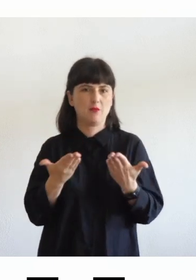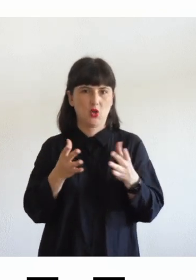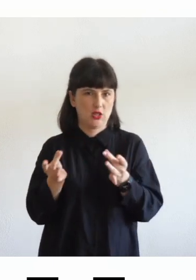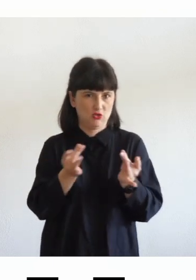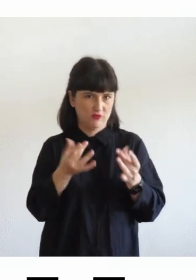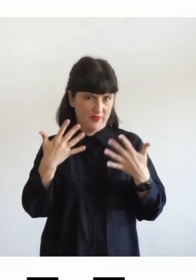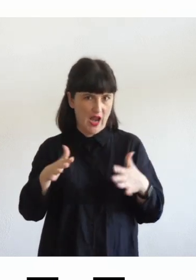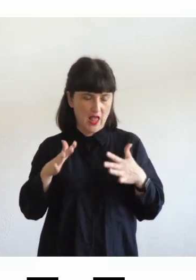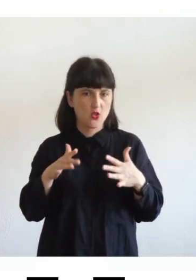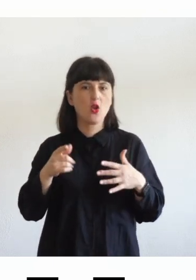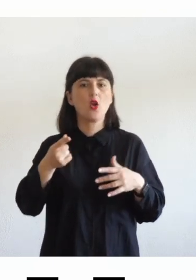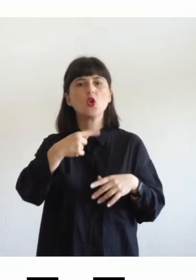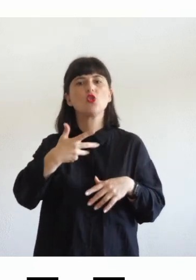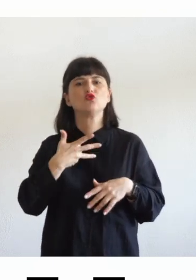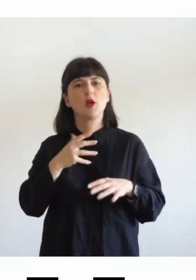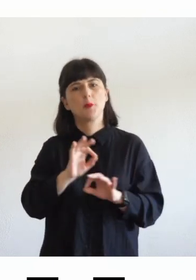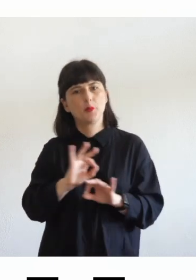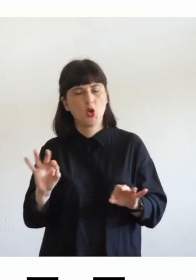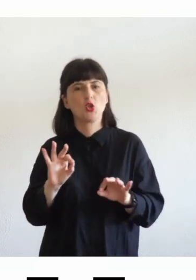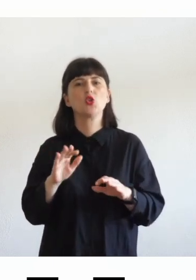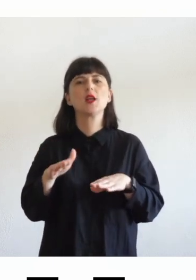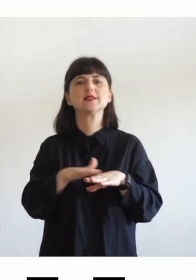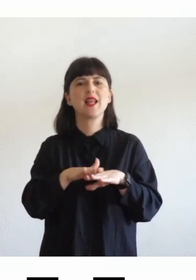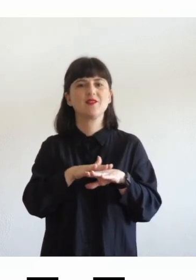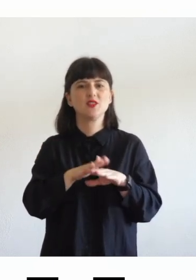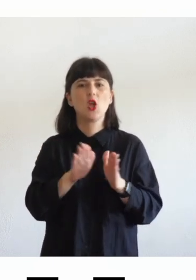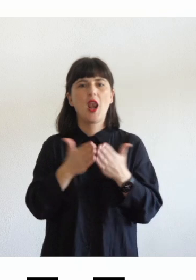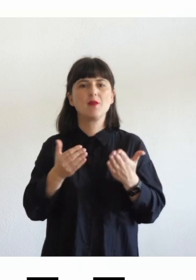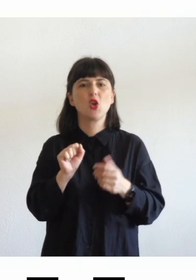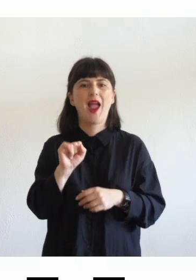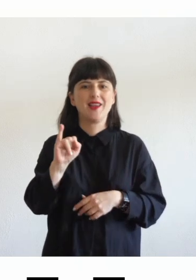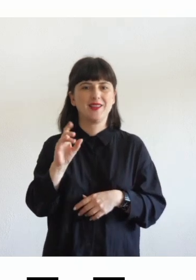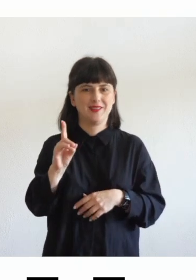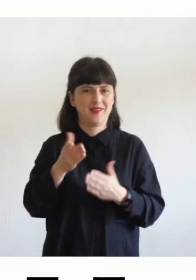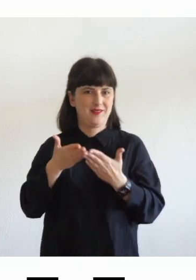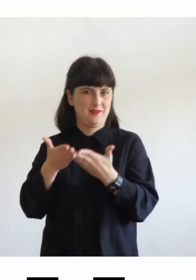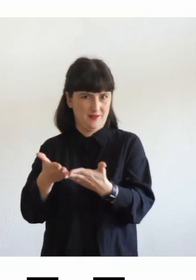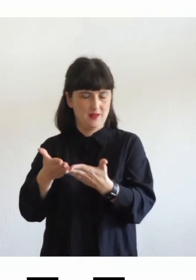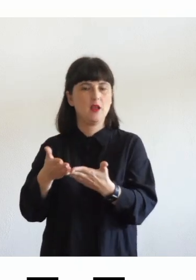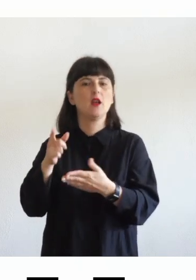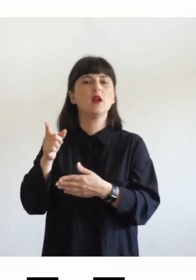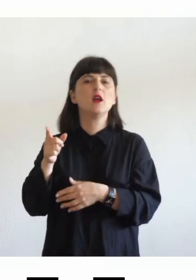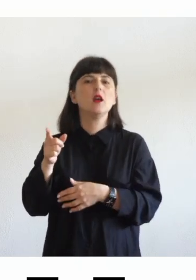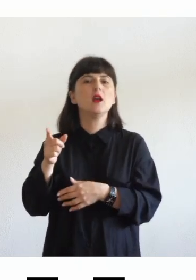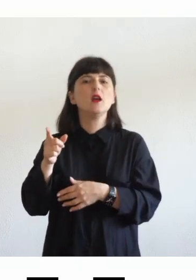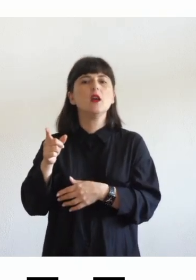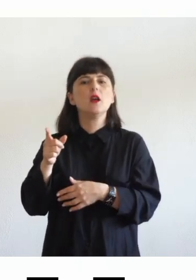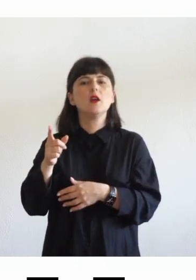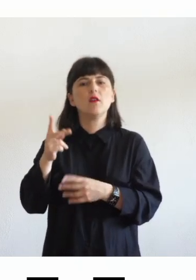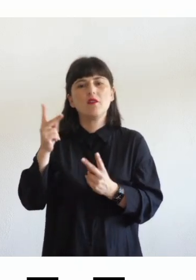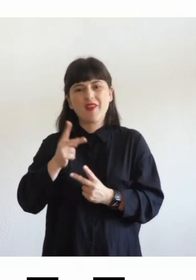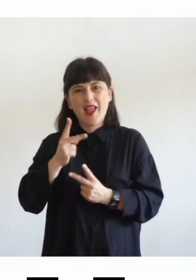e abbiamo il servizio libro aid che in realtà mette a disposizione non dei veri propri libri